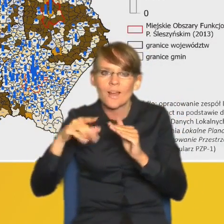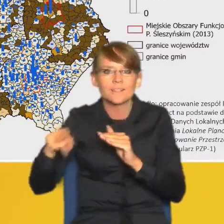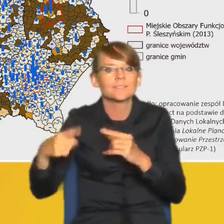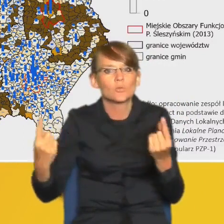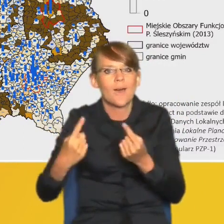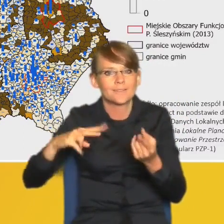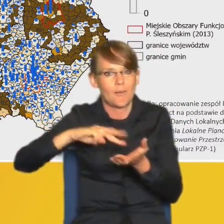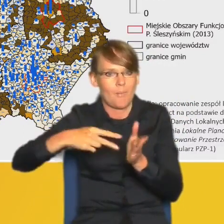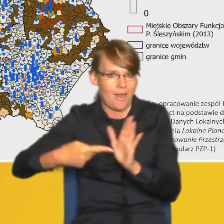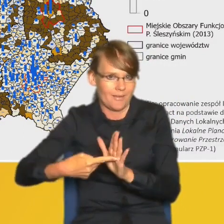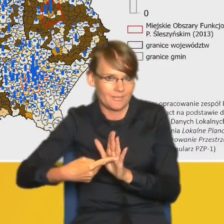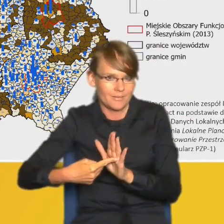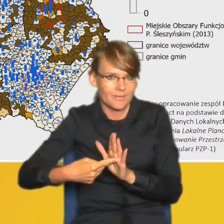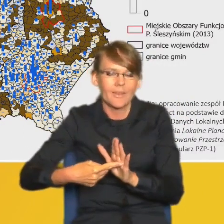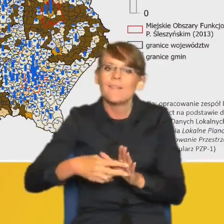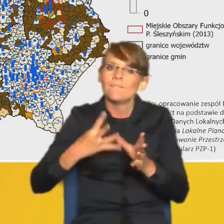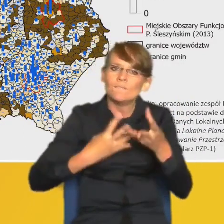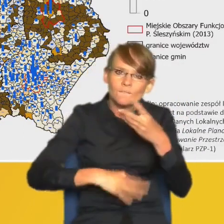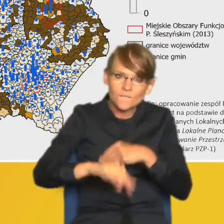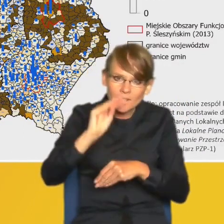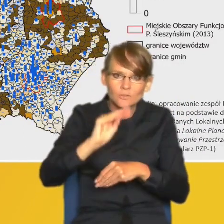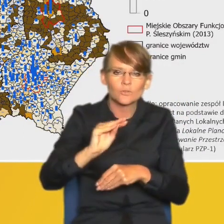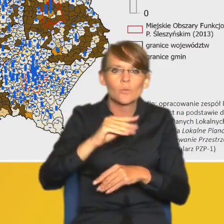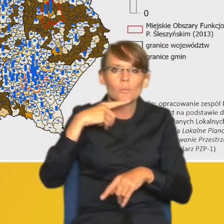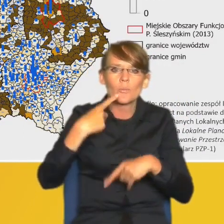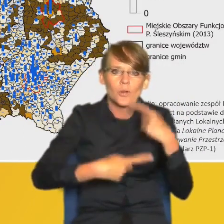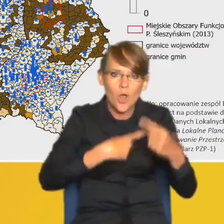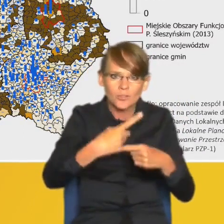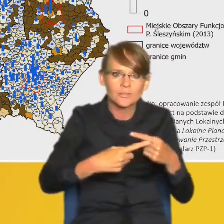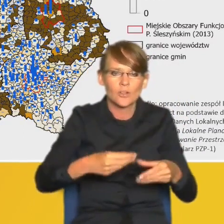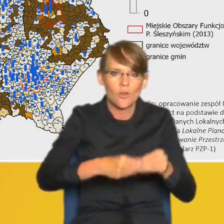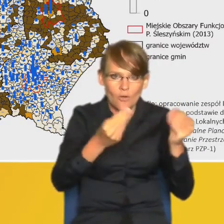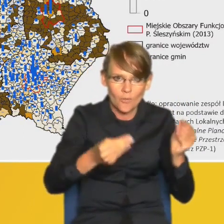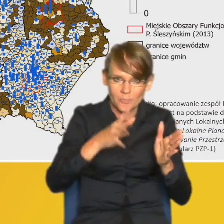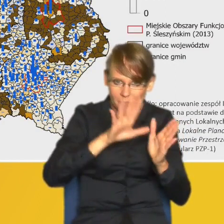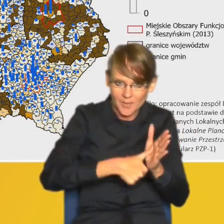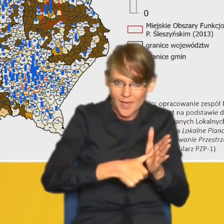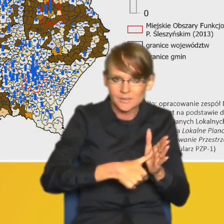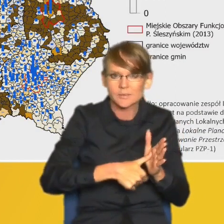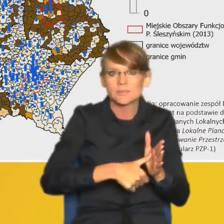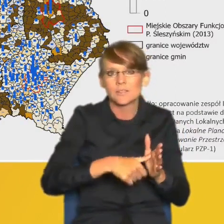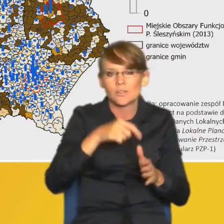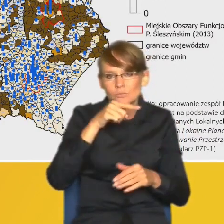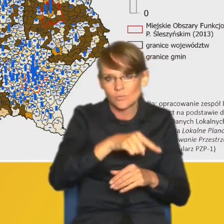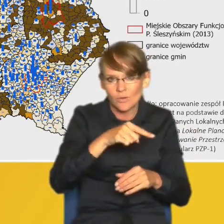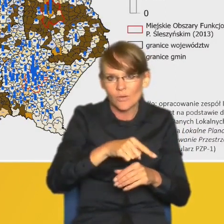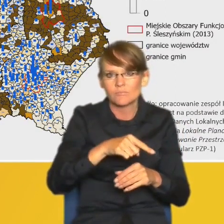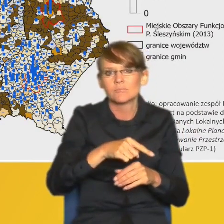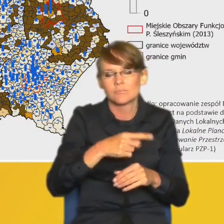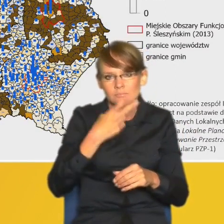Choć w zdecydowanej większości procesu urbanizacji, o których mówiliśmy, są sterowane